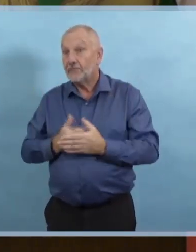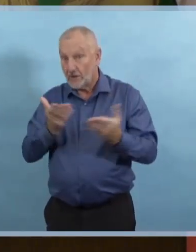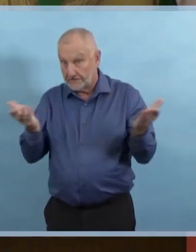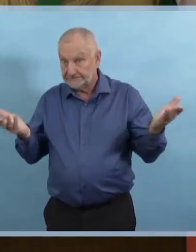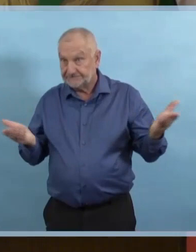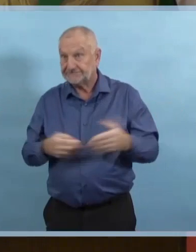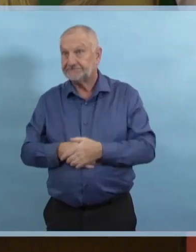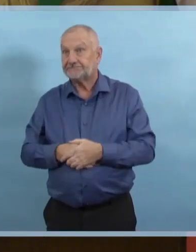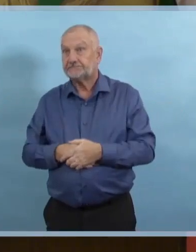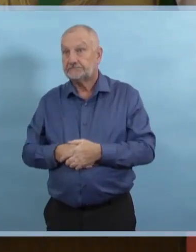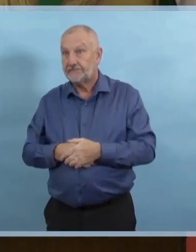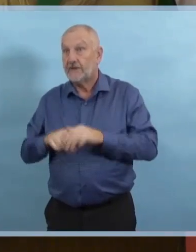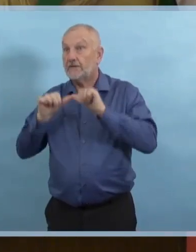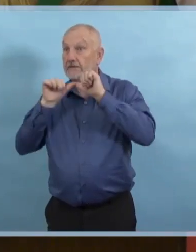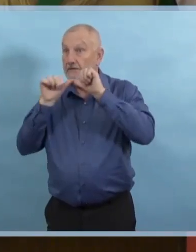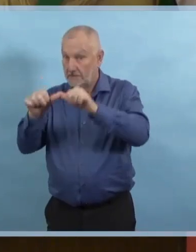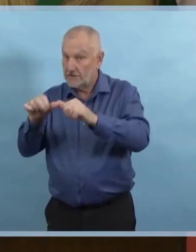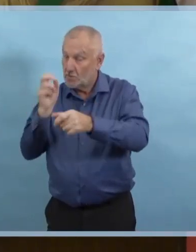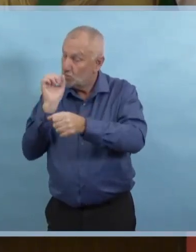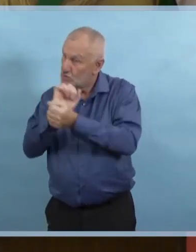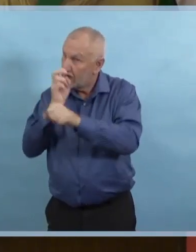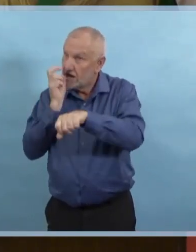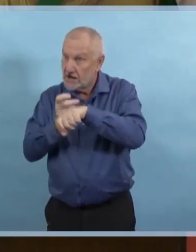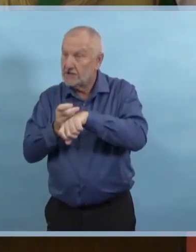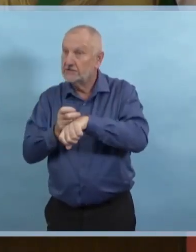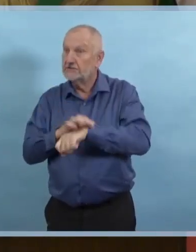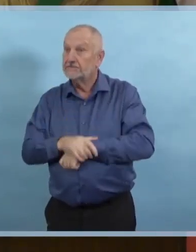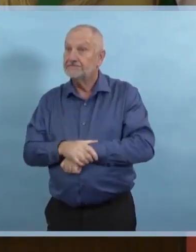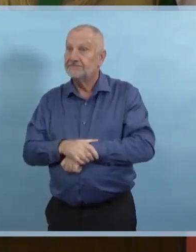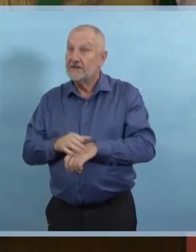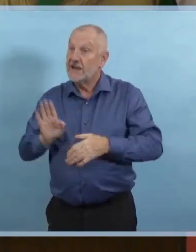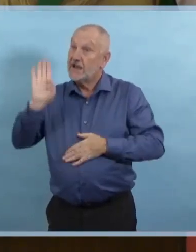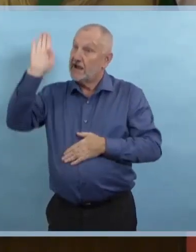gérable. Alors, merci et je passe la parole à l'Annette. Merci, Docteur Roussin.